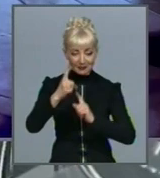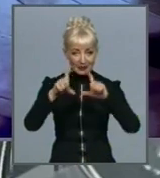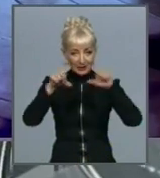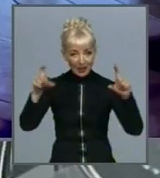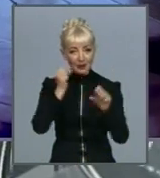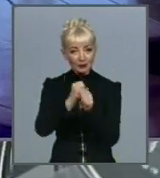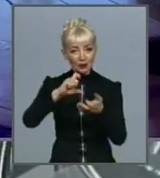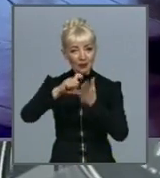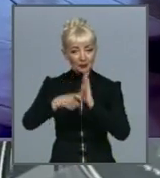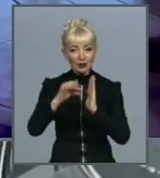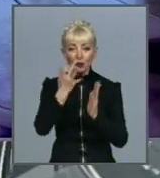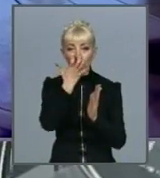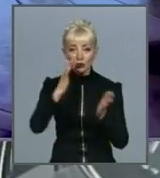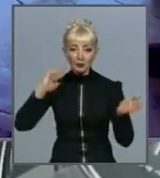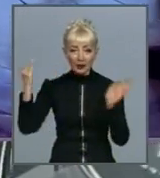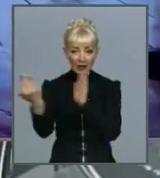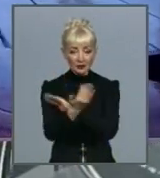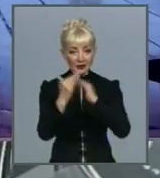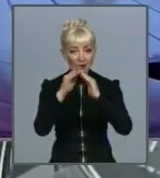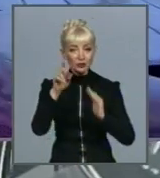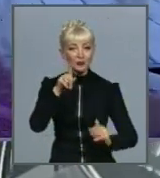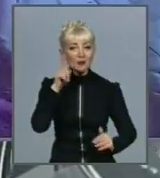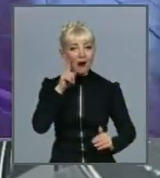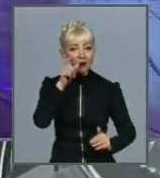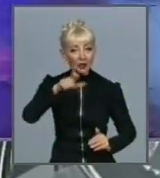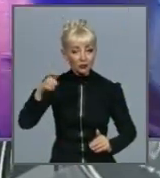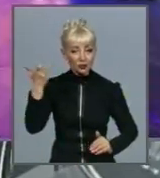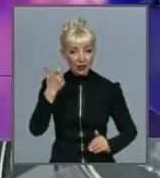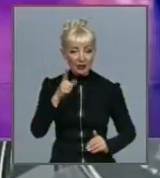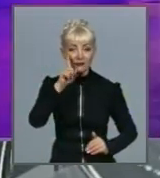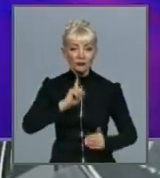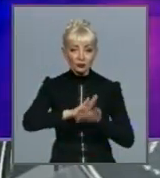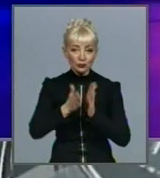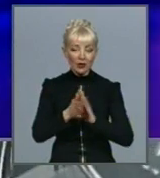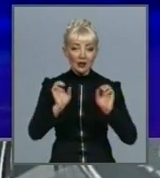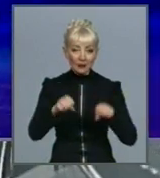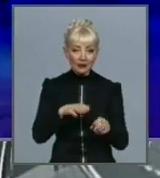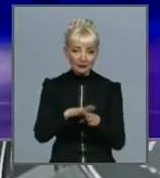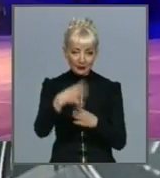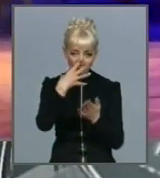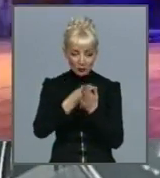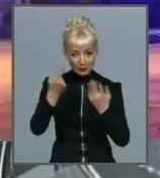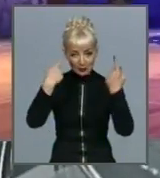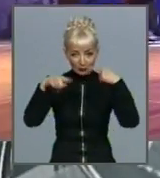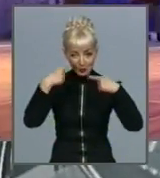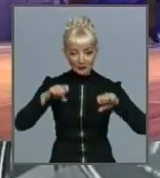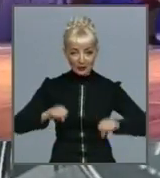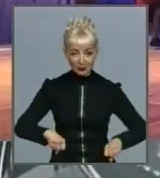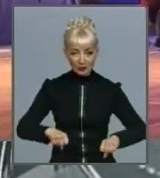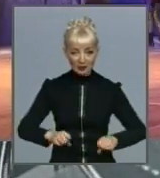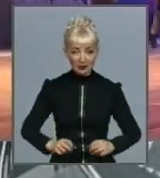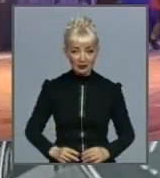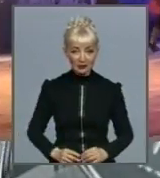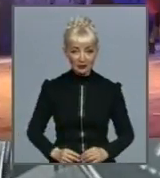будівлю. Або молодь Харкова в комфортних умовах могла реалізовувати власний творчий потенціал. Яна Щитиніна та Олег